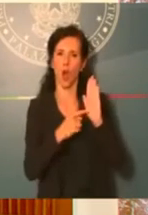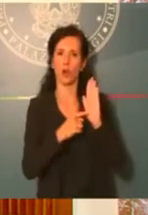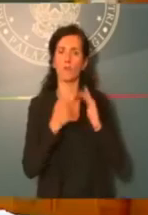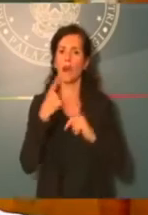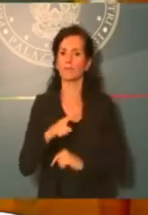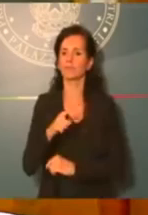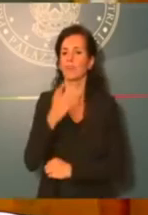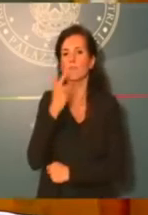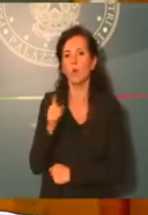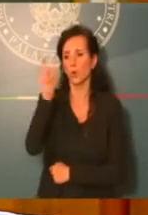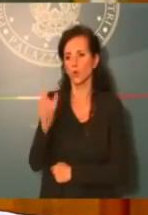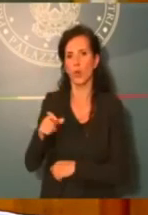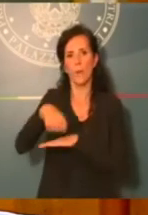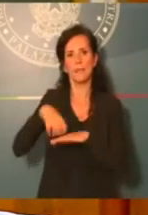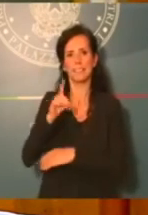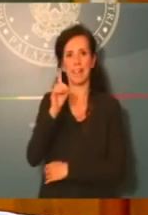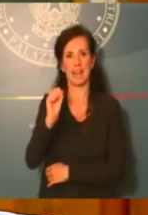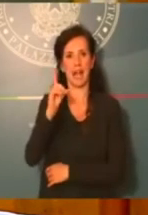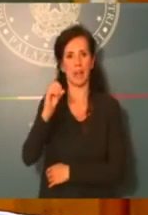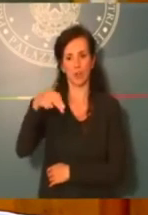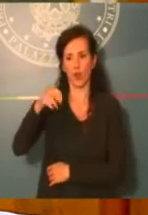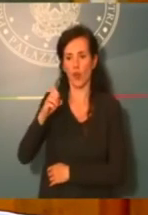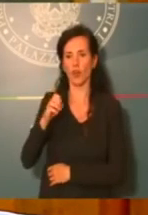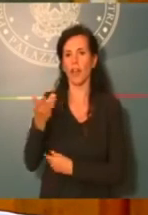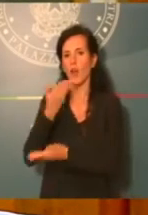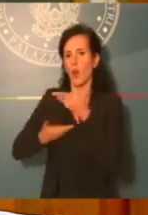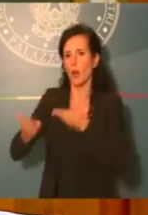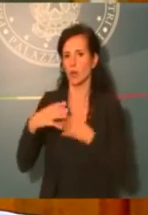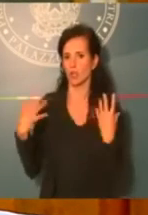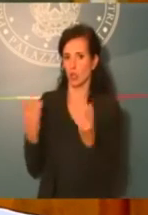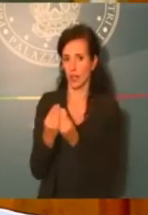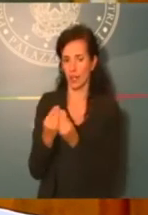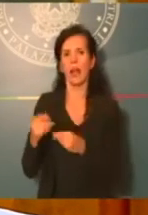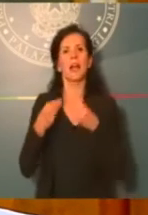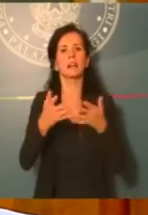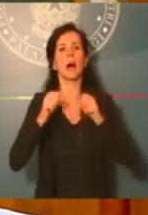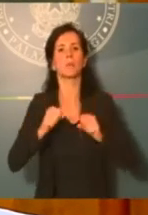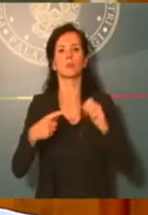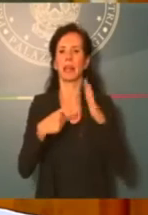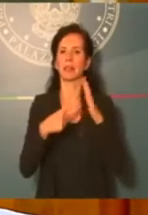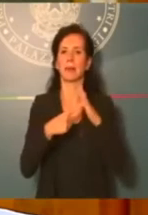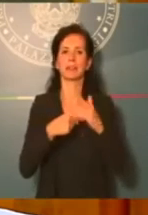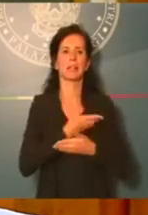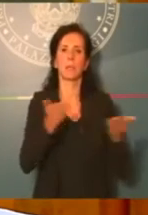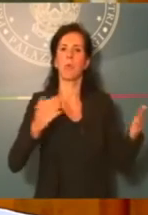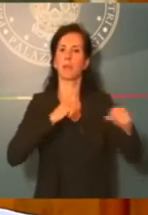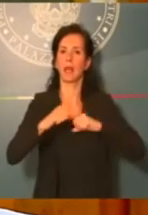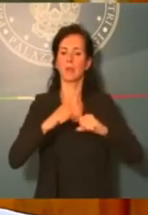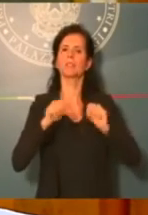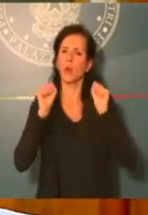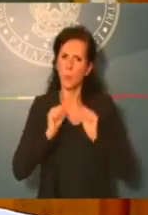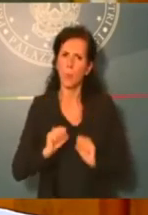collaborato. Io la ringrazio per aver dato la possibilità a tutti i dipendenti della pubblica amministrazione di poter